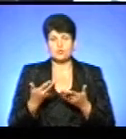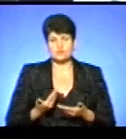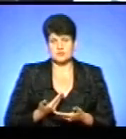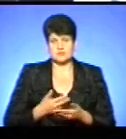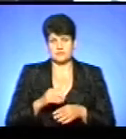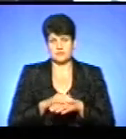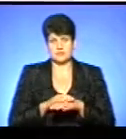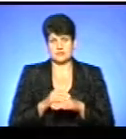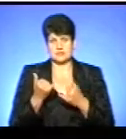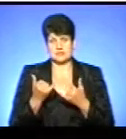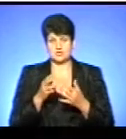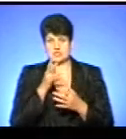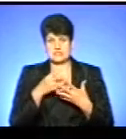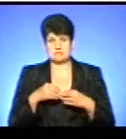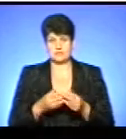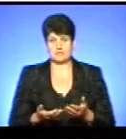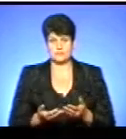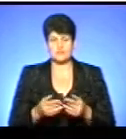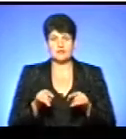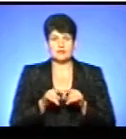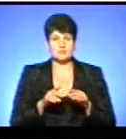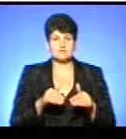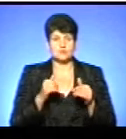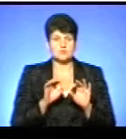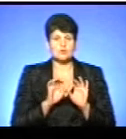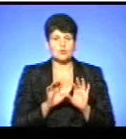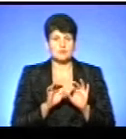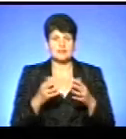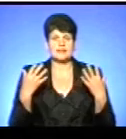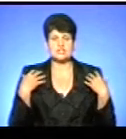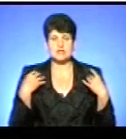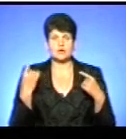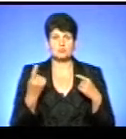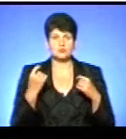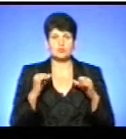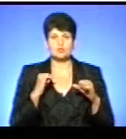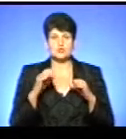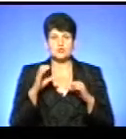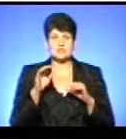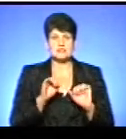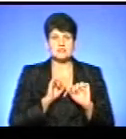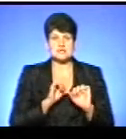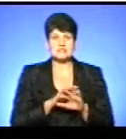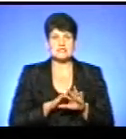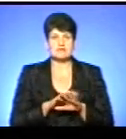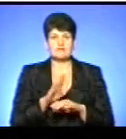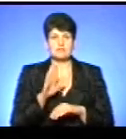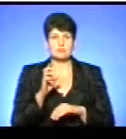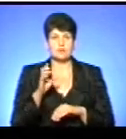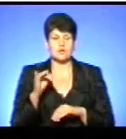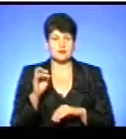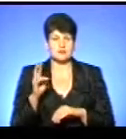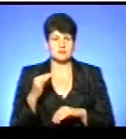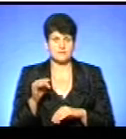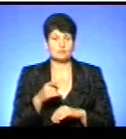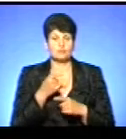на даний час сім'єю. Також ми звернулися за коментарем до начальника обласного управління соціального захисту населення Вадима Боярського.